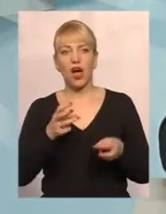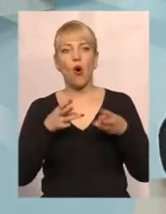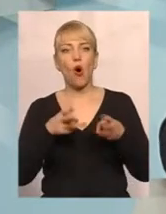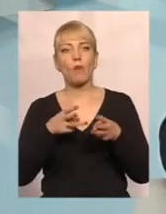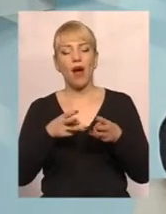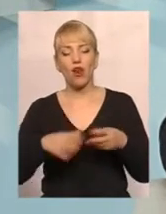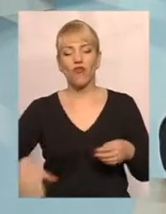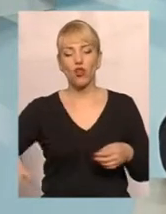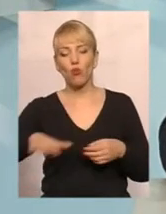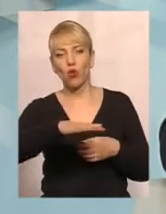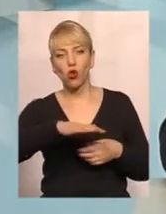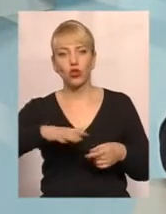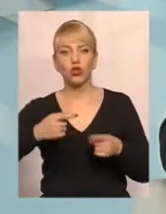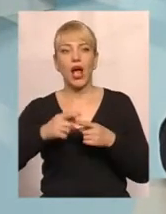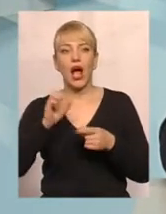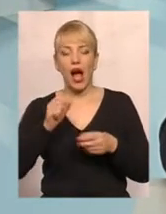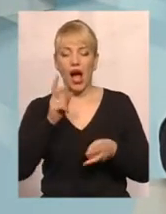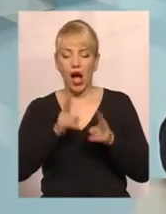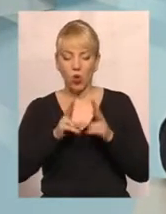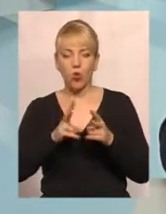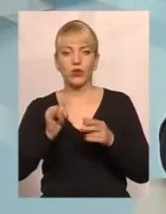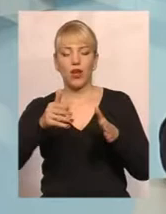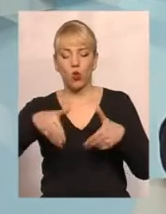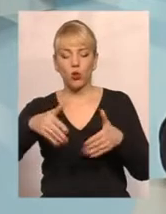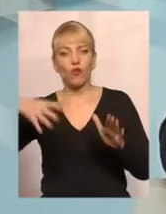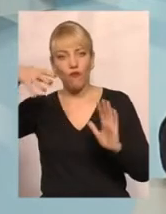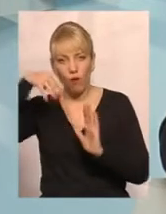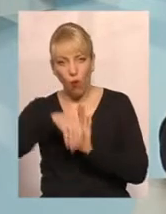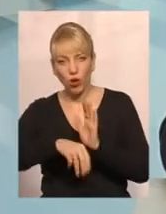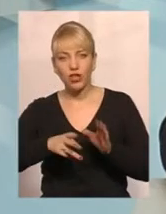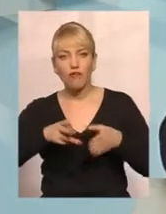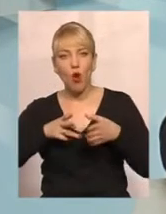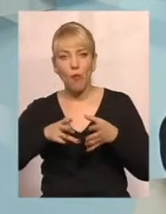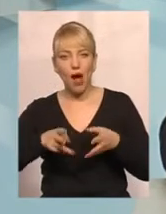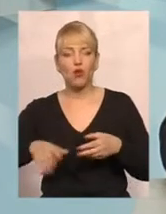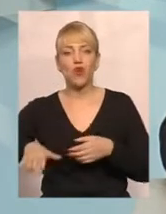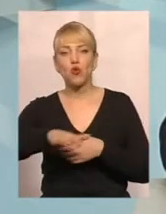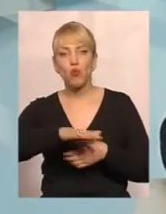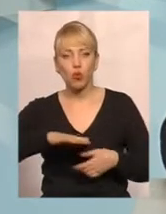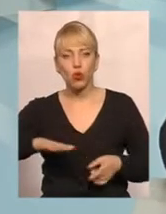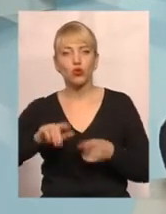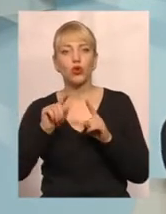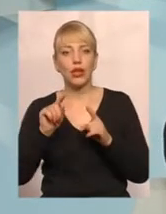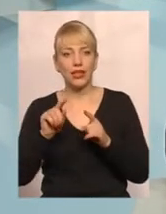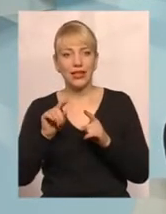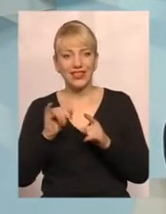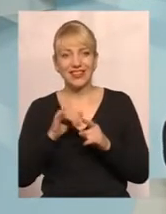А оскільки кухні коридори входять в опалену площу, тому ці